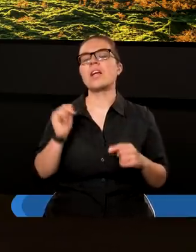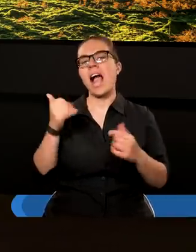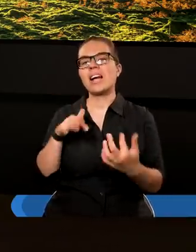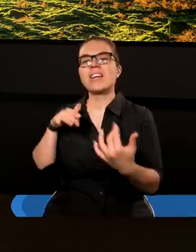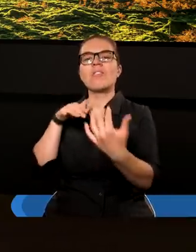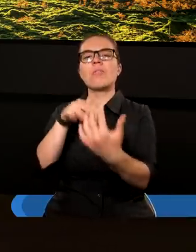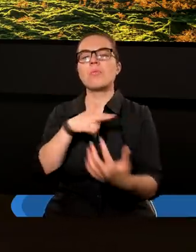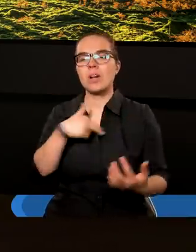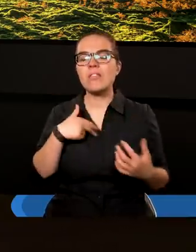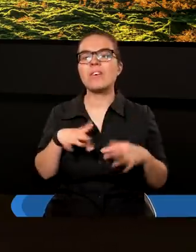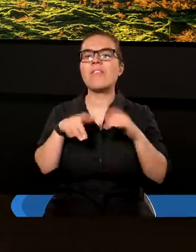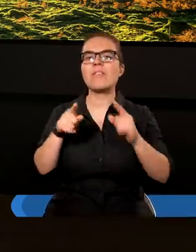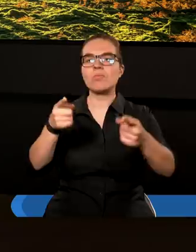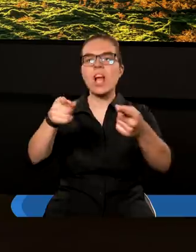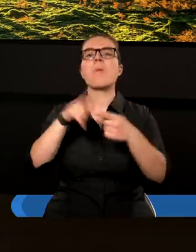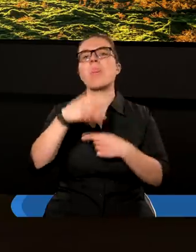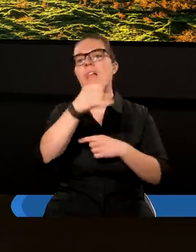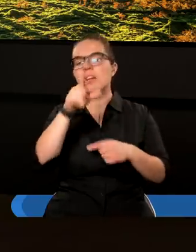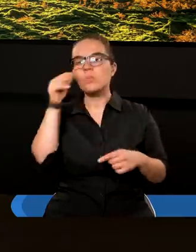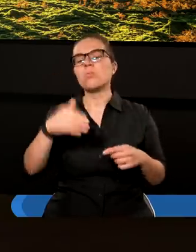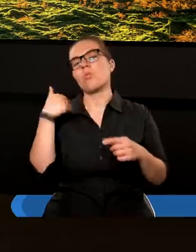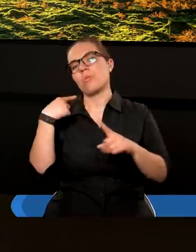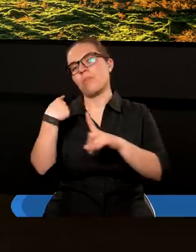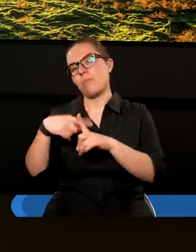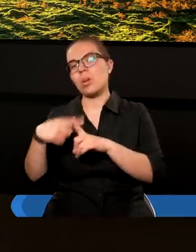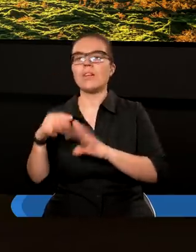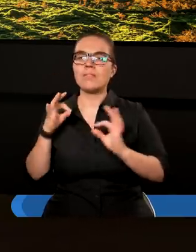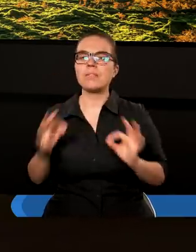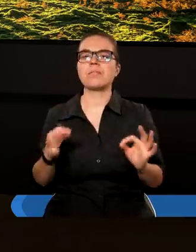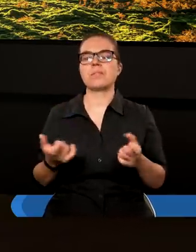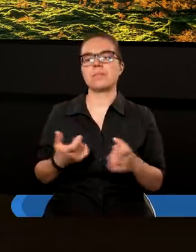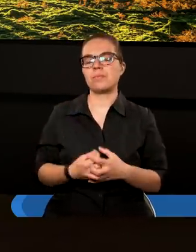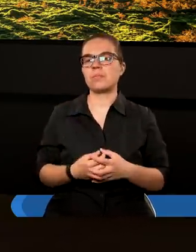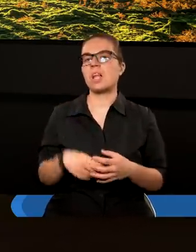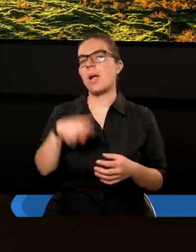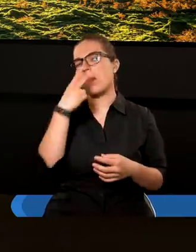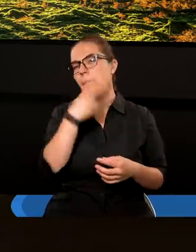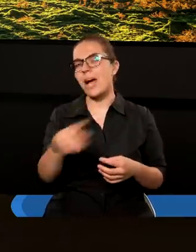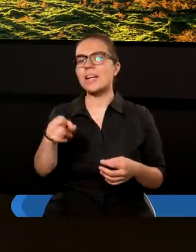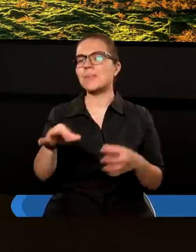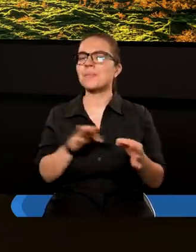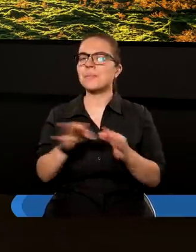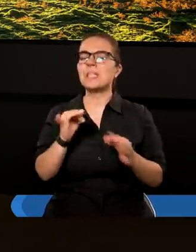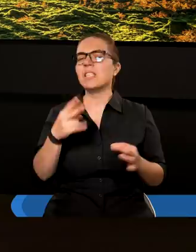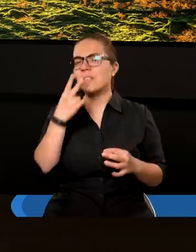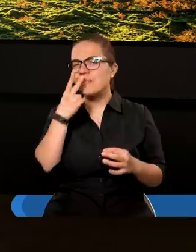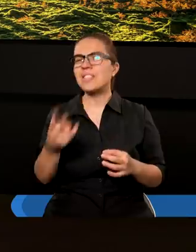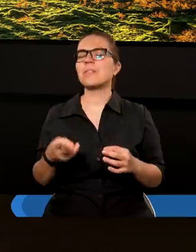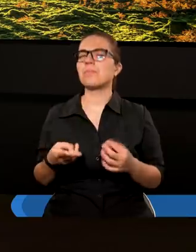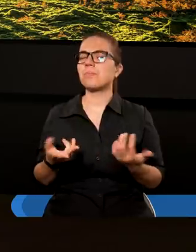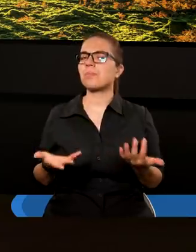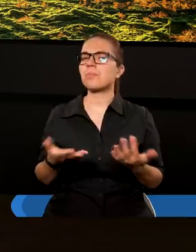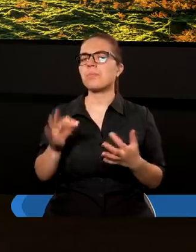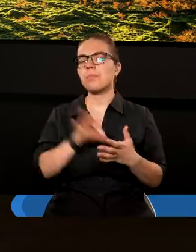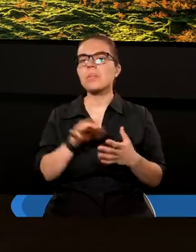wywieramy, może być tym pozytywnym, dobrym wpływem. Patrzymy na tą historię i widzimy, że